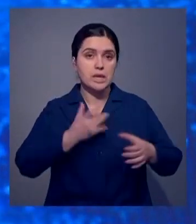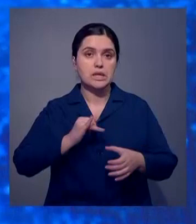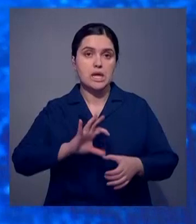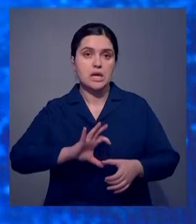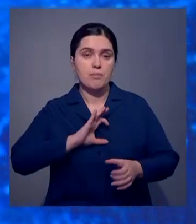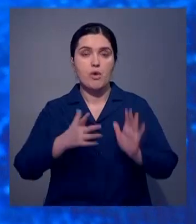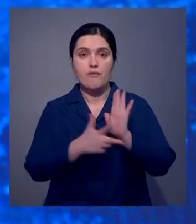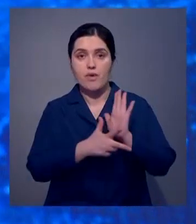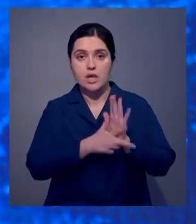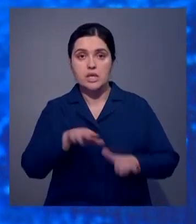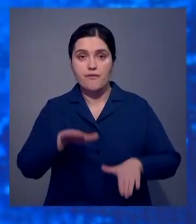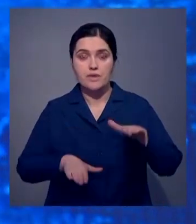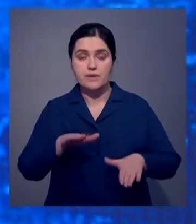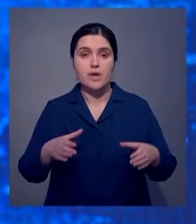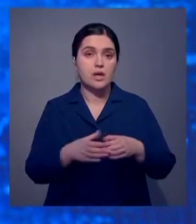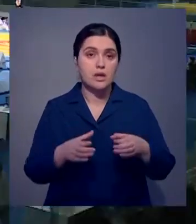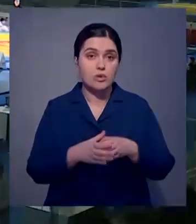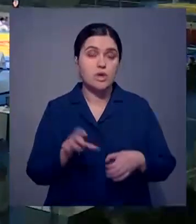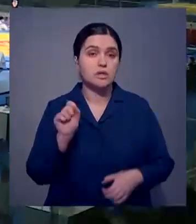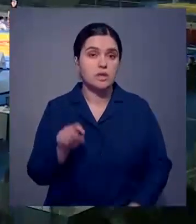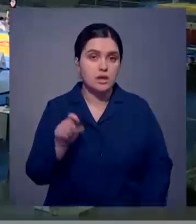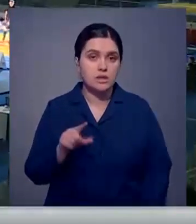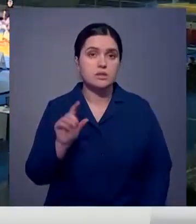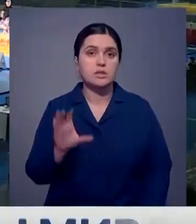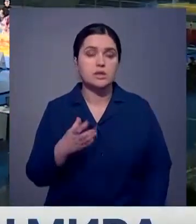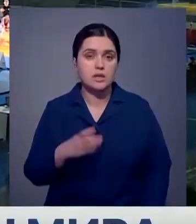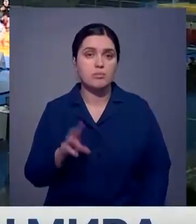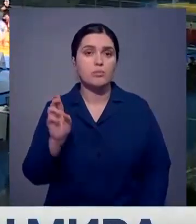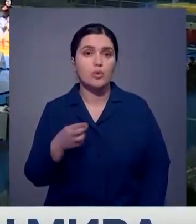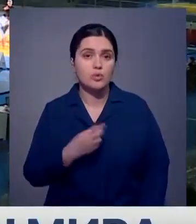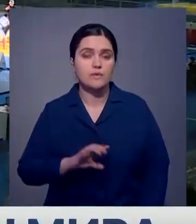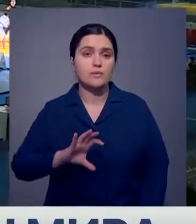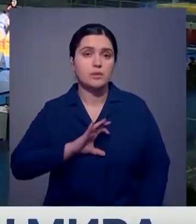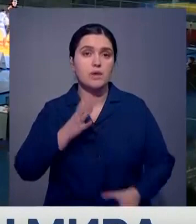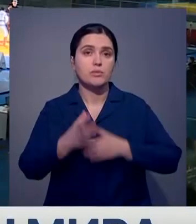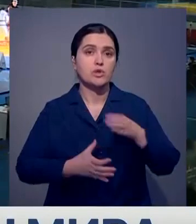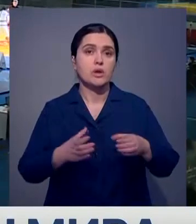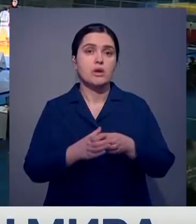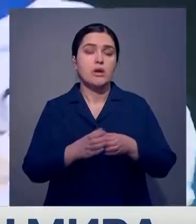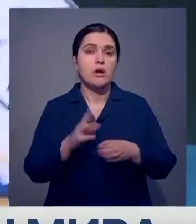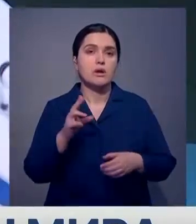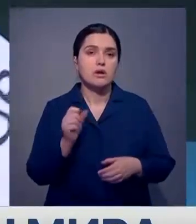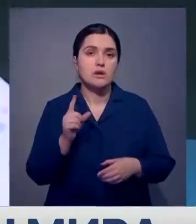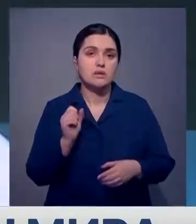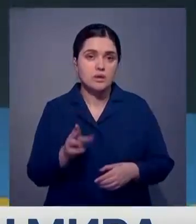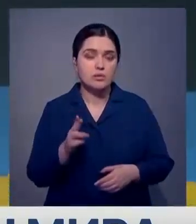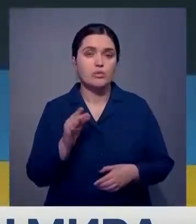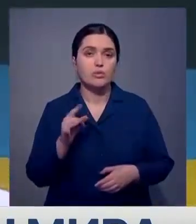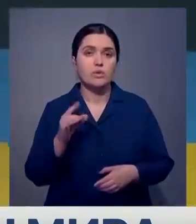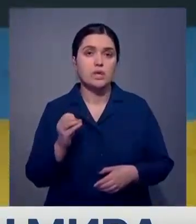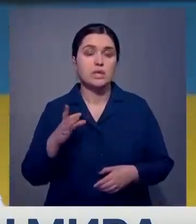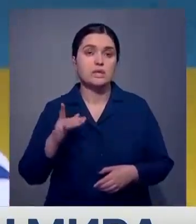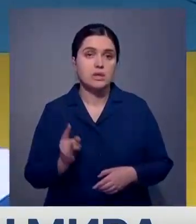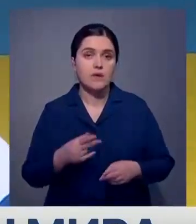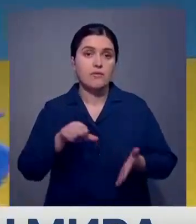разыгрывают в 8 весовых категориях. Помимо золотых, серебряных и бронзовых медалей, Международная федерация Казак-Куресе, которая выступает